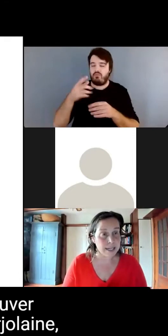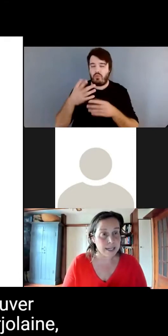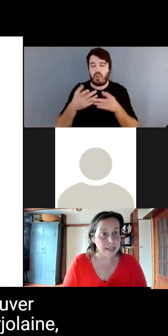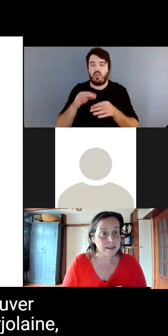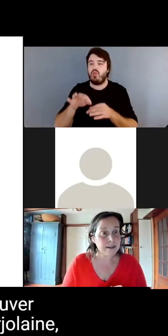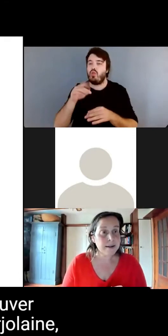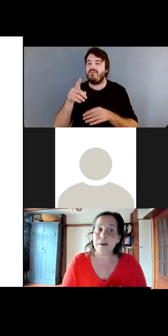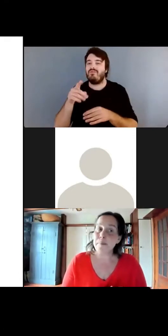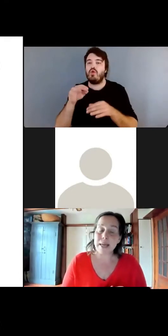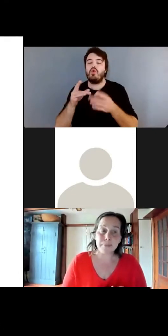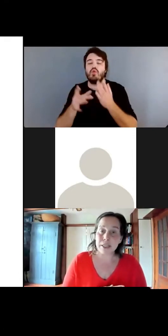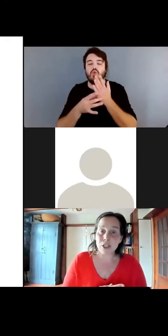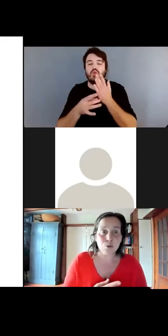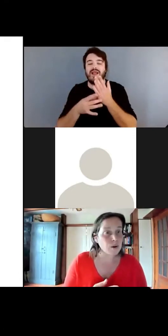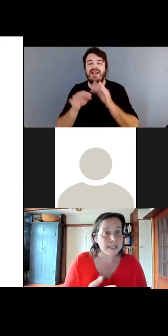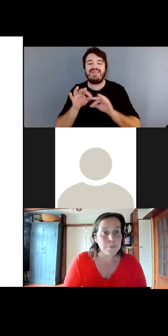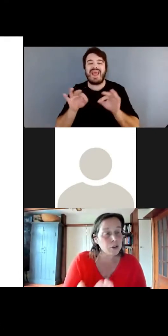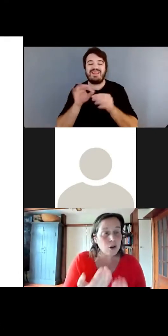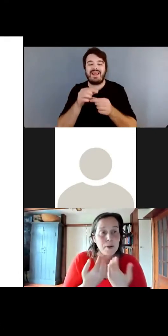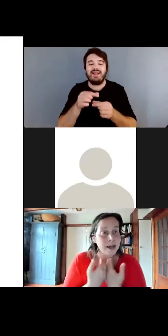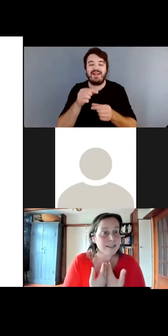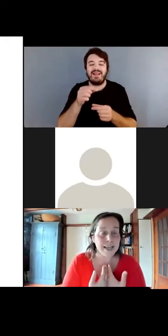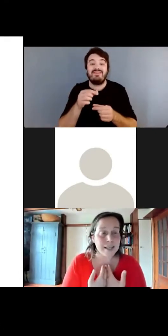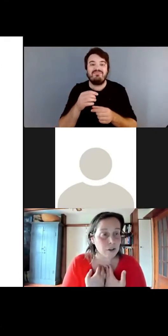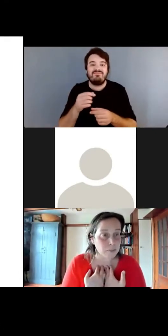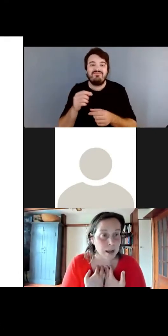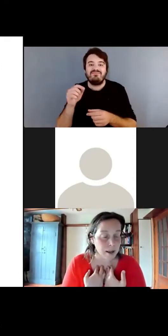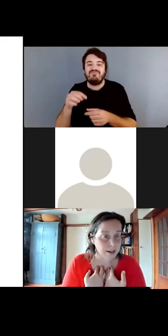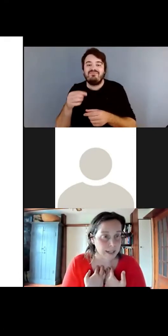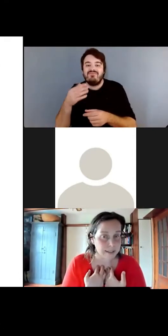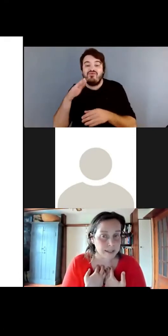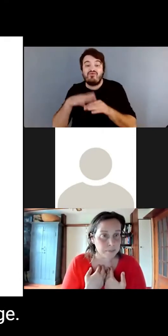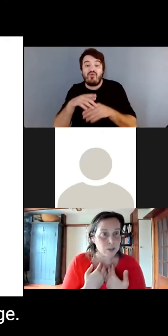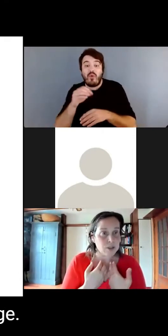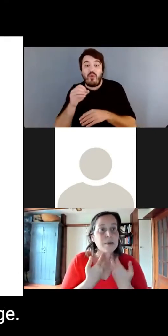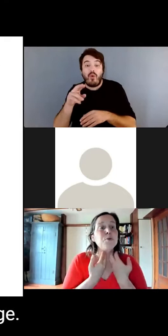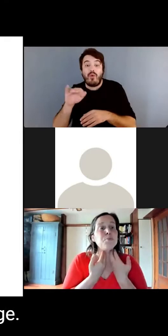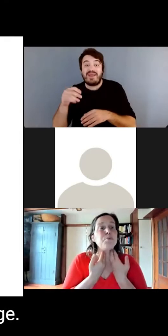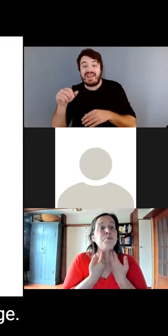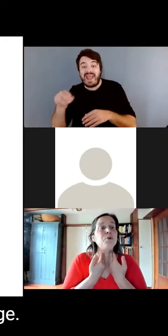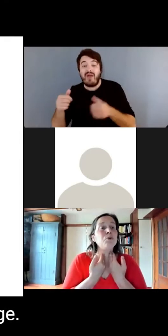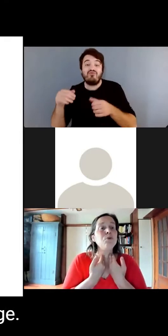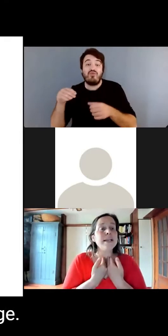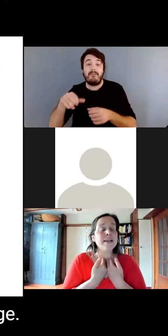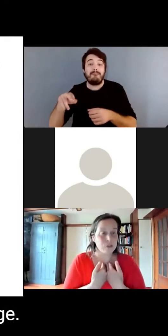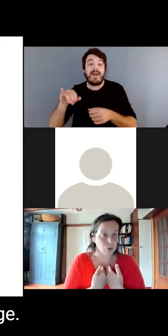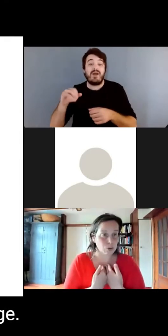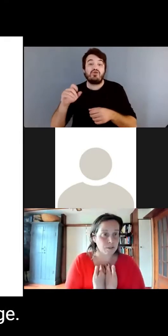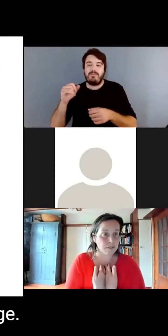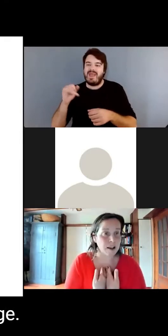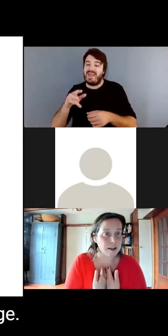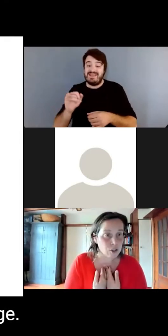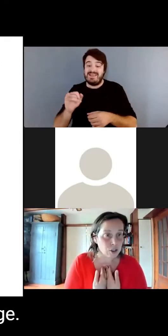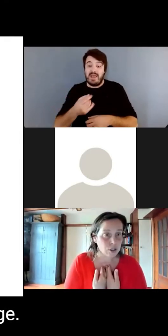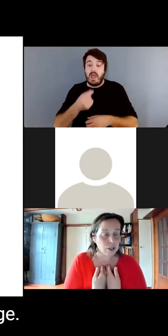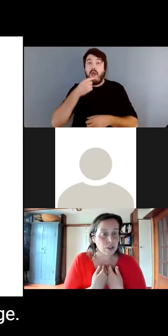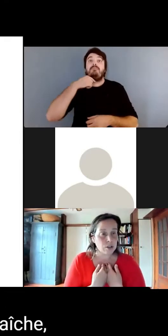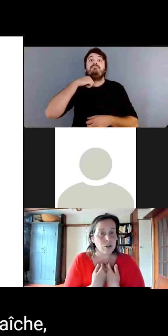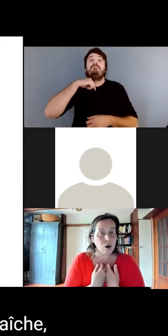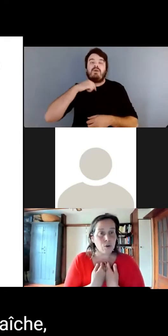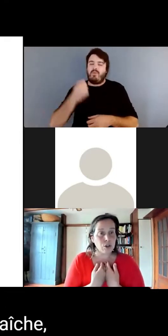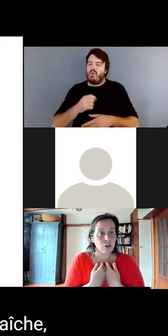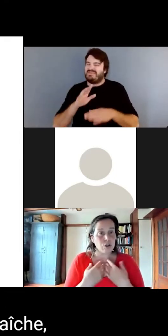de marjolaine. Mais je ne conseille pas de le prendre directement en interne parce que ça peut brûler votre oesophage.